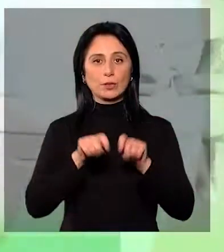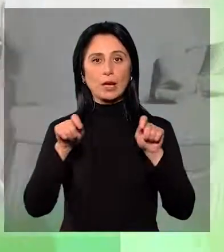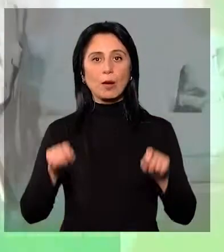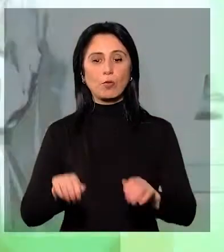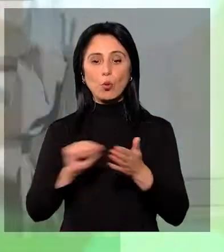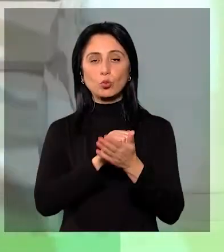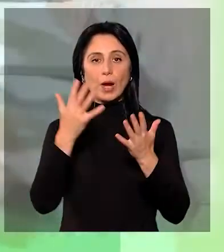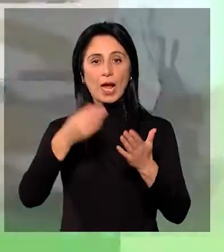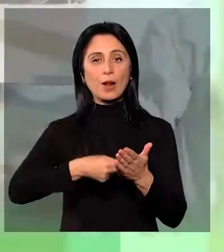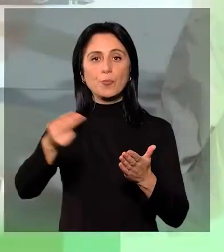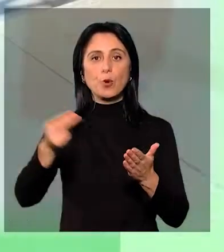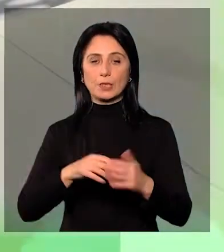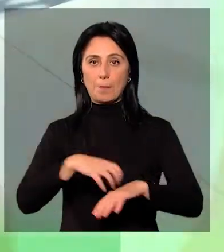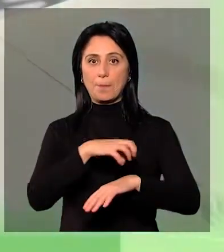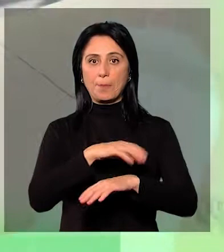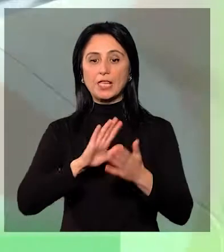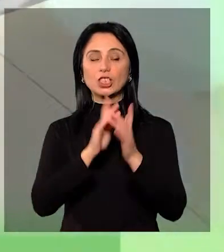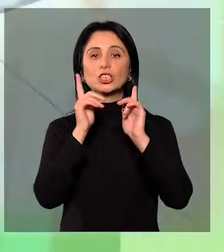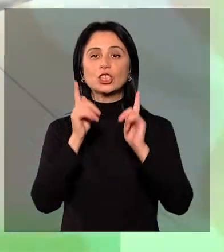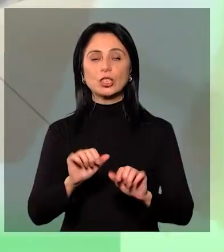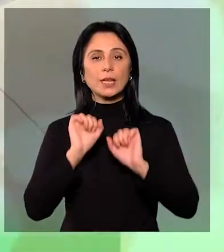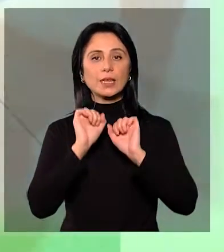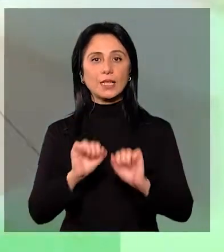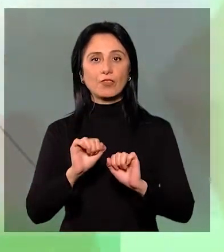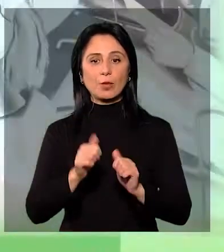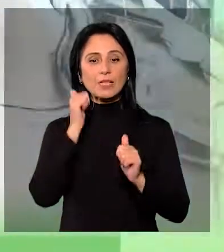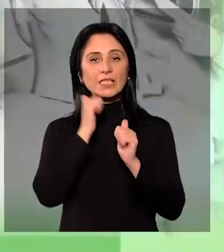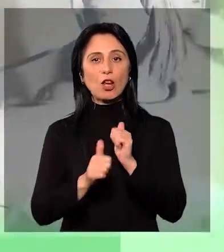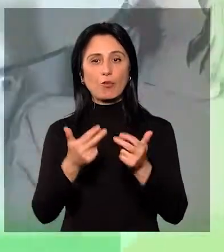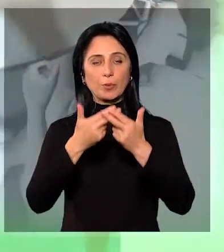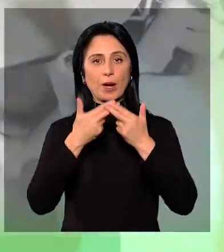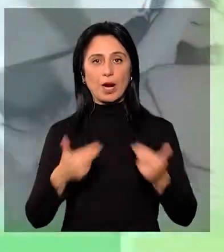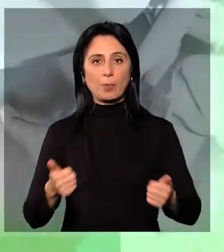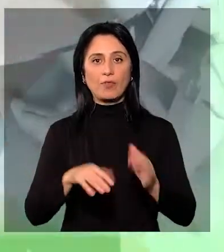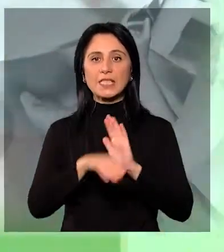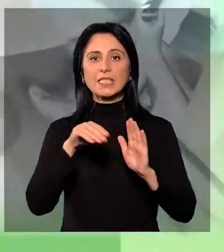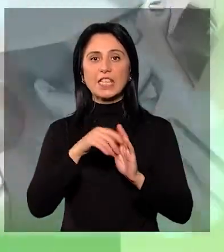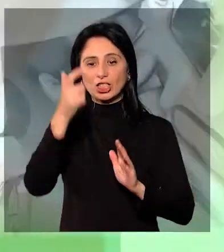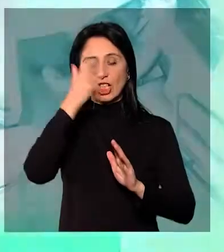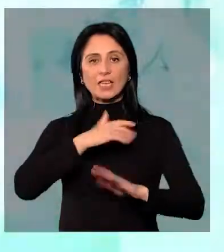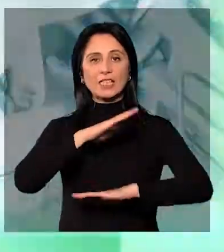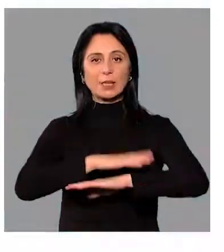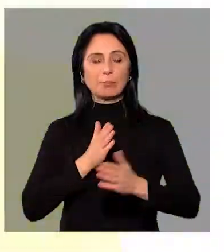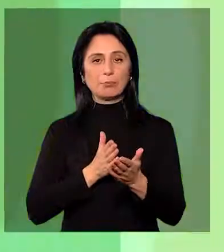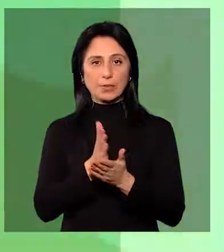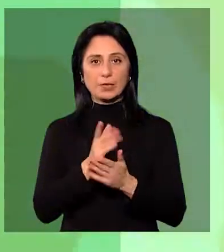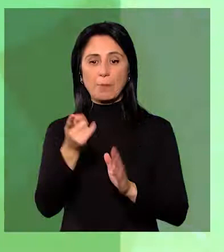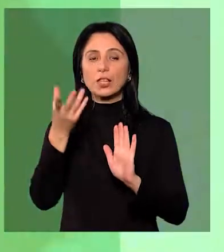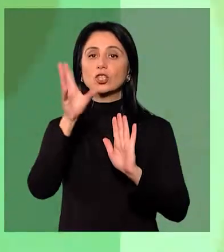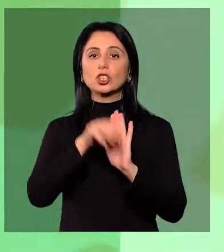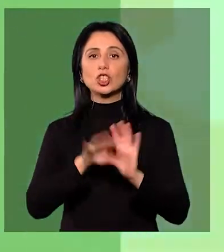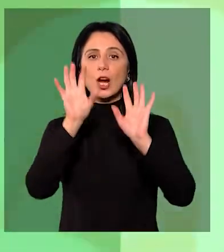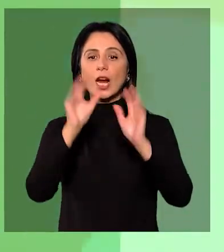ընտրական է թիկայի համընթանուր սկզբունքների ներարյալ որենքի գերակայունությանը և հանրայի շահի պաշտմանչյանը հավատարի մնալու մասին